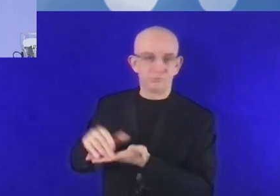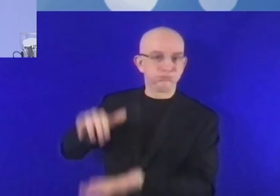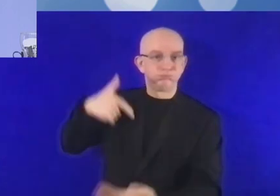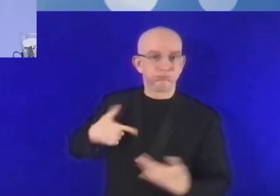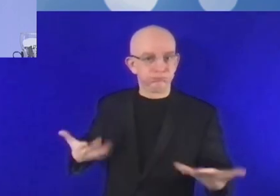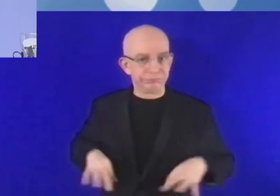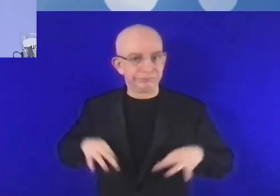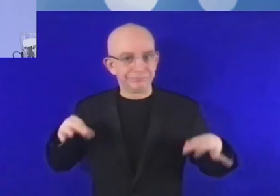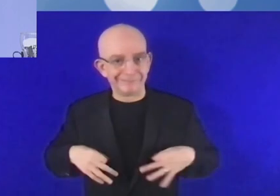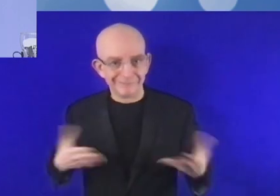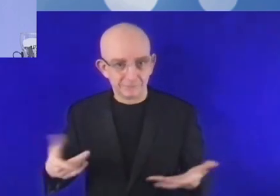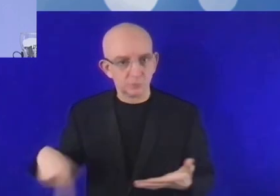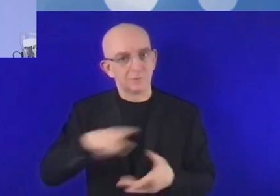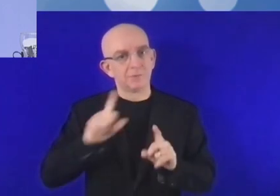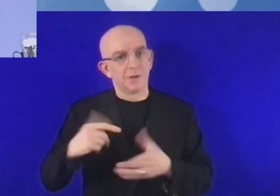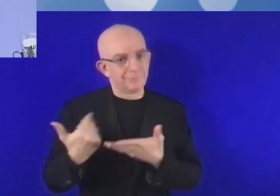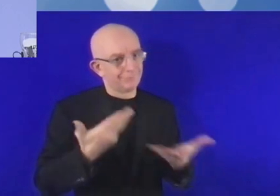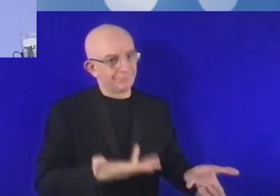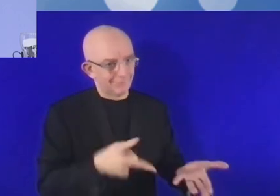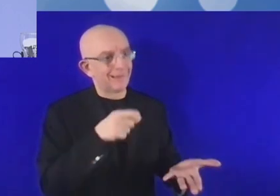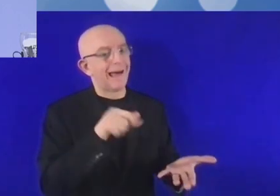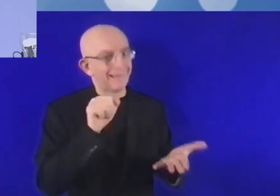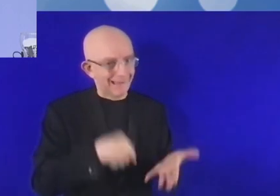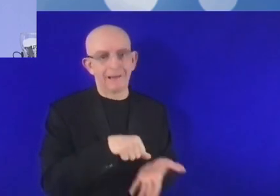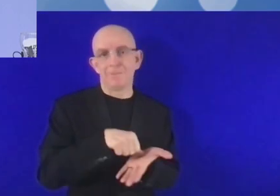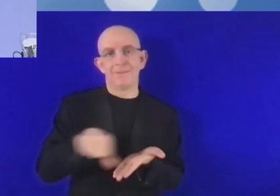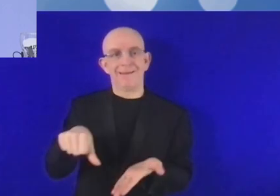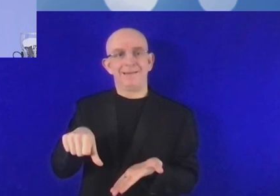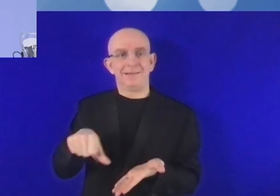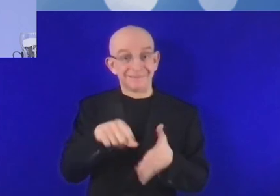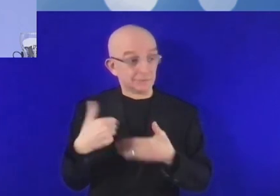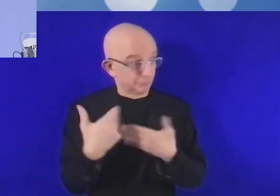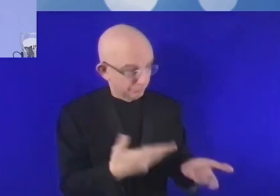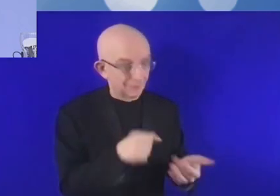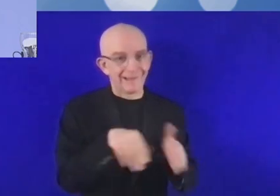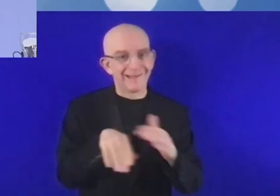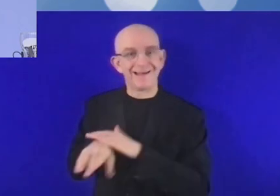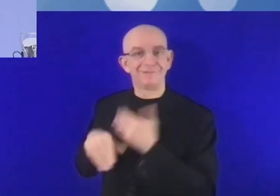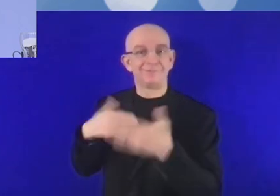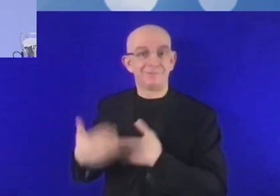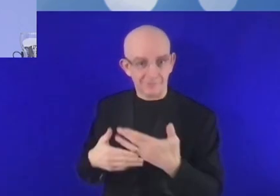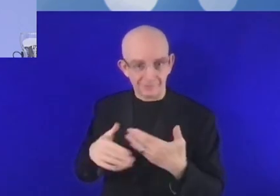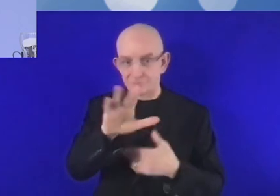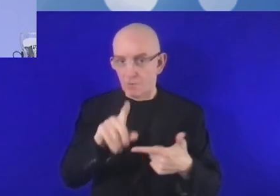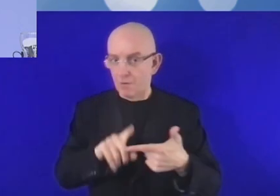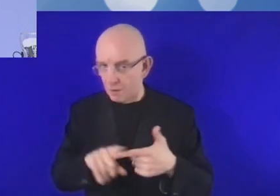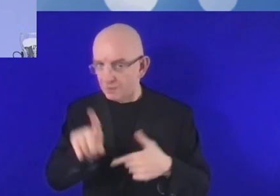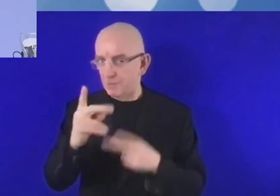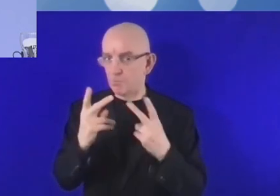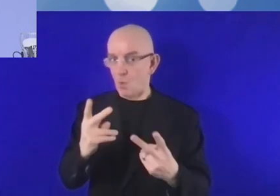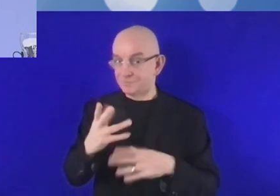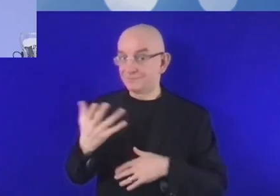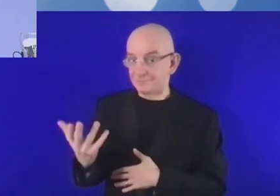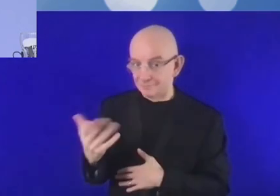de payer les frais qui sont impliqués par la transformation numérique. Je sais que le temps me fait des faits, donc je